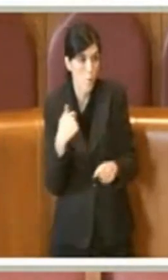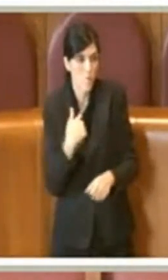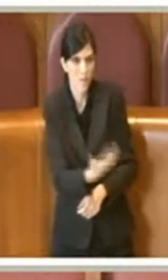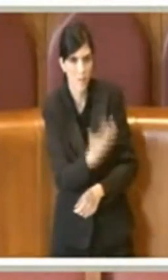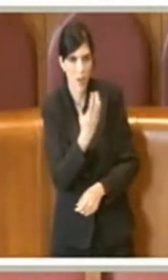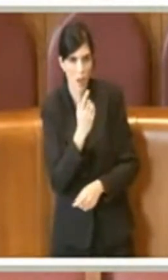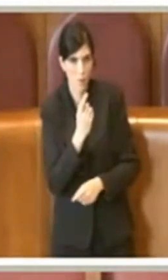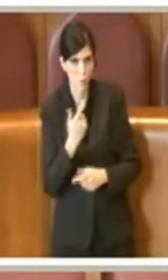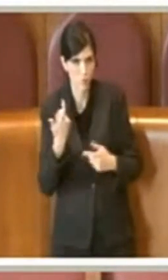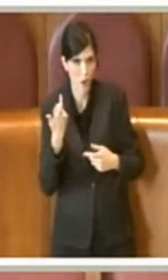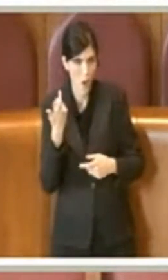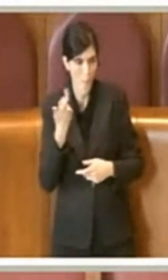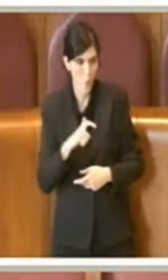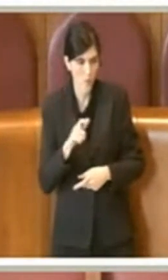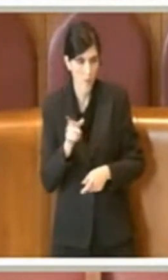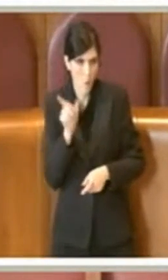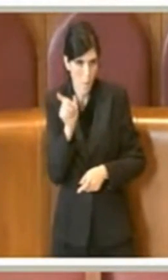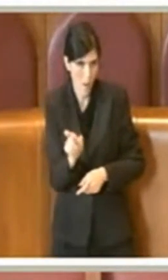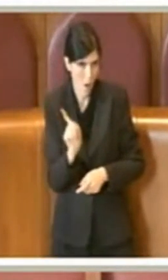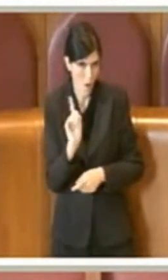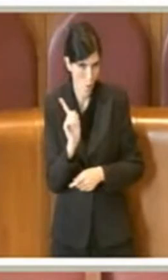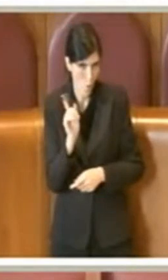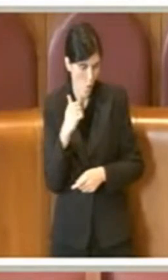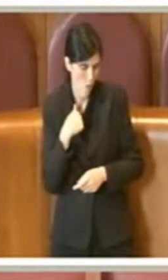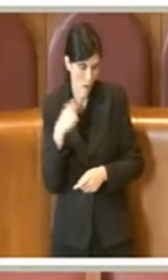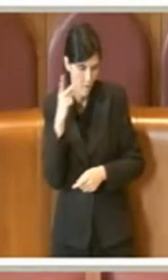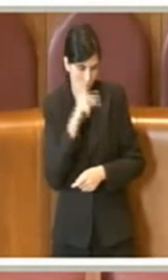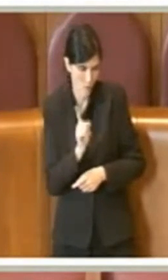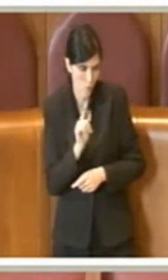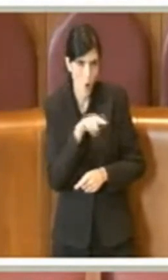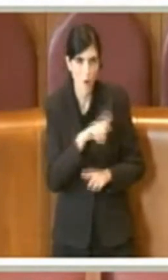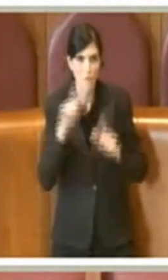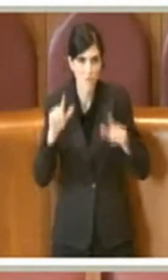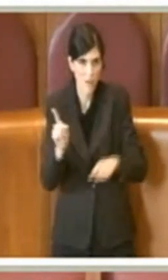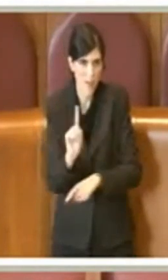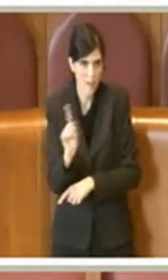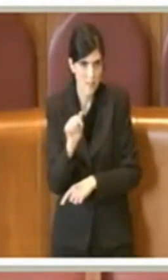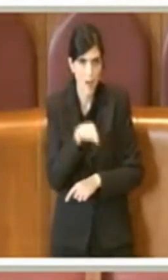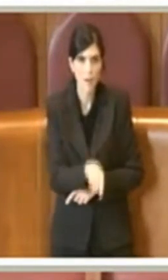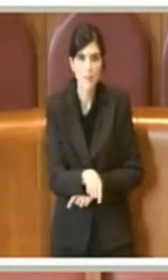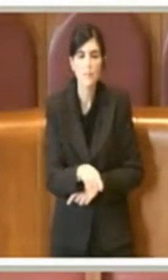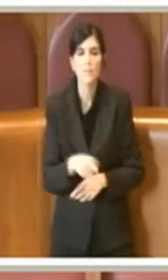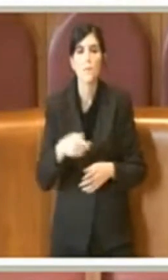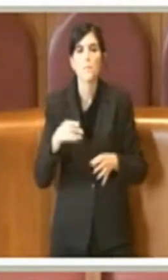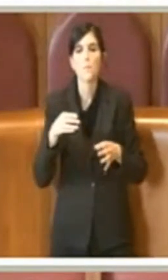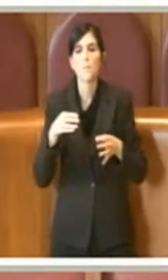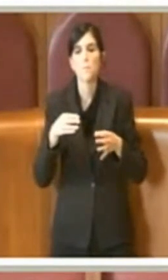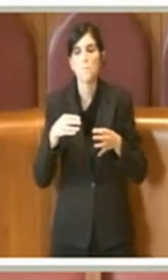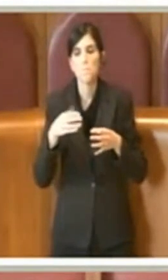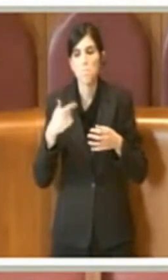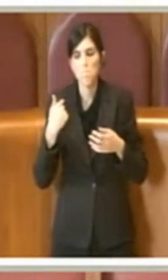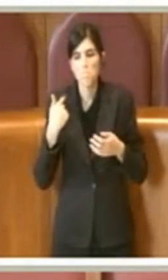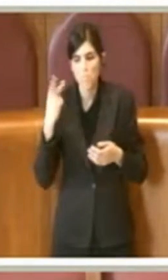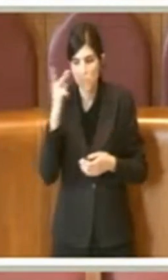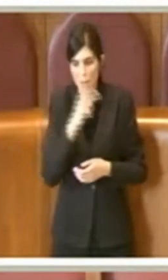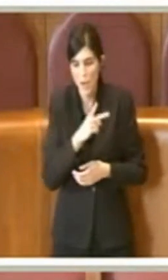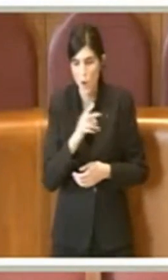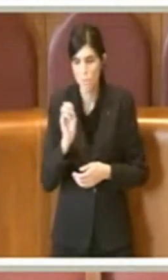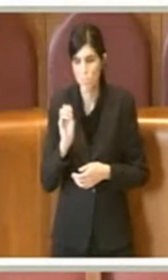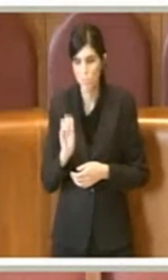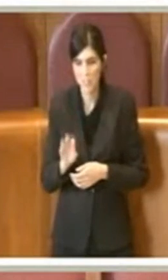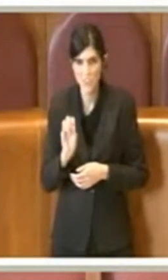tecnico che deriva dalle discipline etnografiche e etnologiche e poi è stato